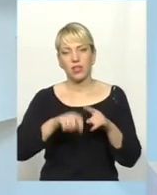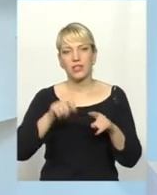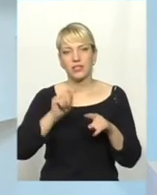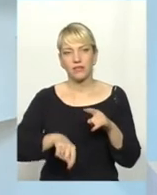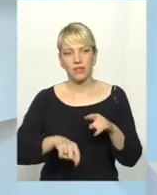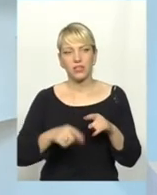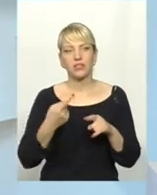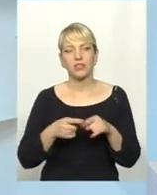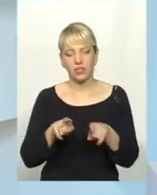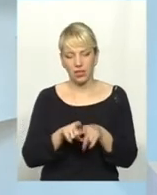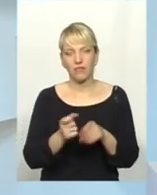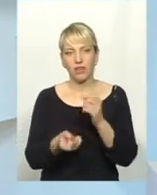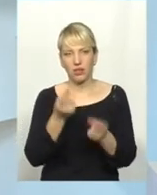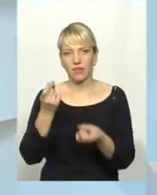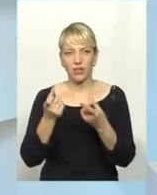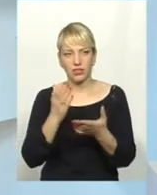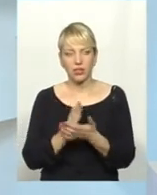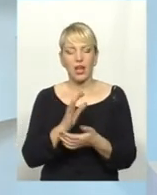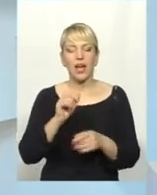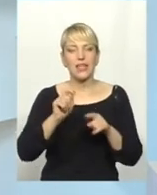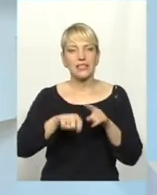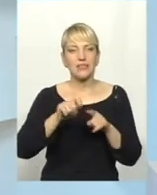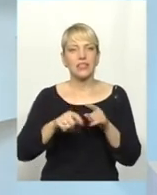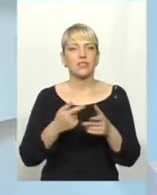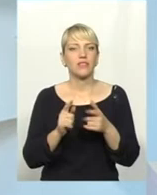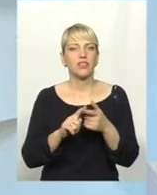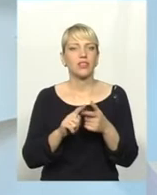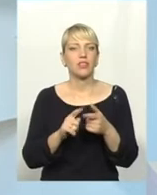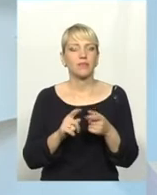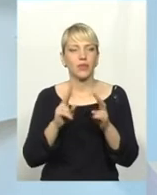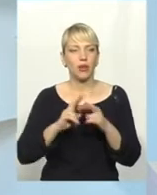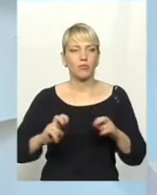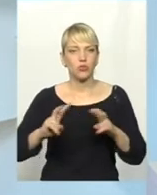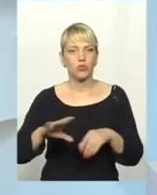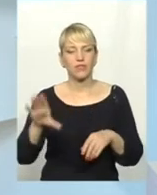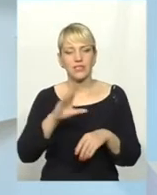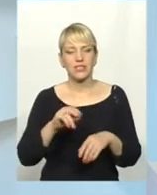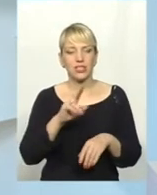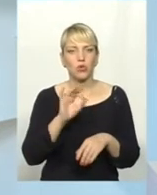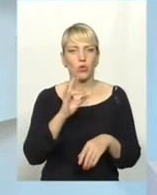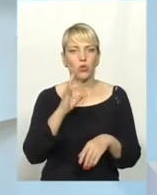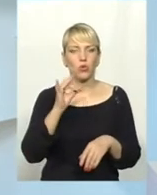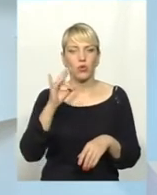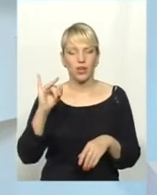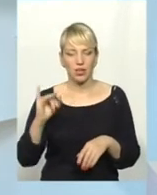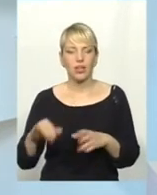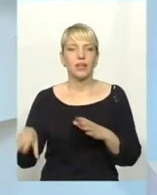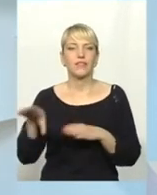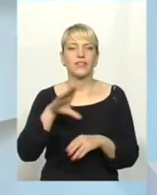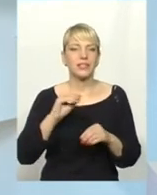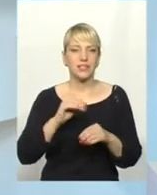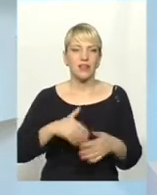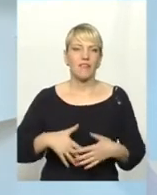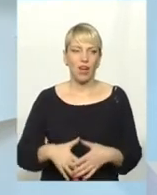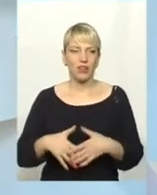І таки виявляються. На сифіліс обстежуються всі донори, на сифіліс обстежуються всі